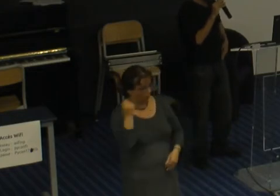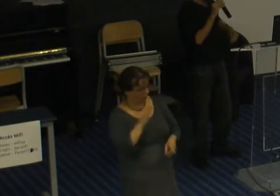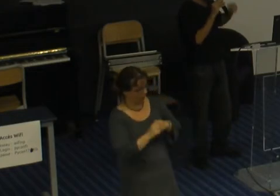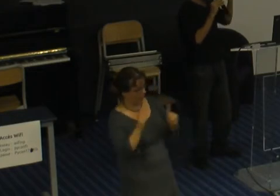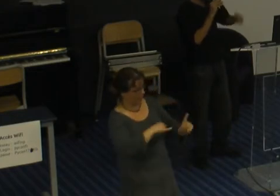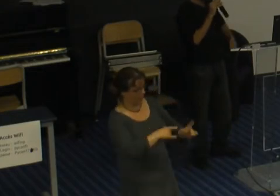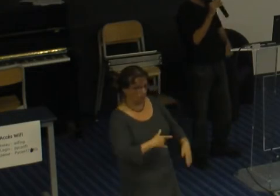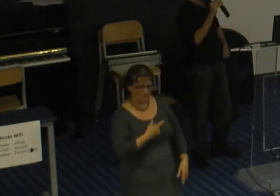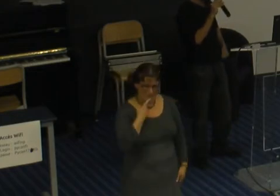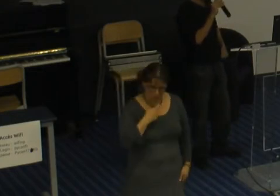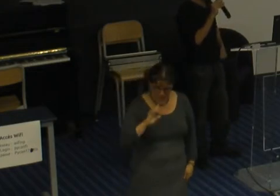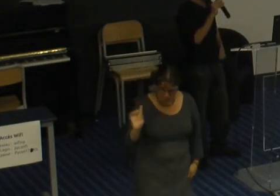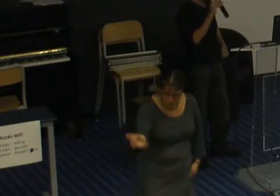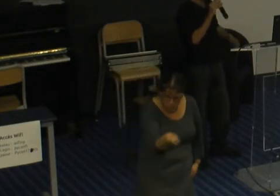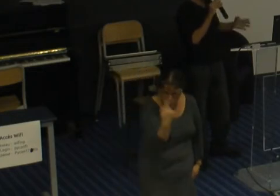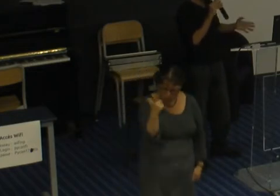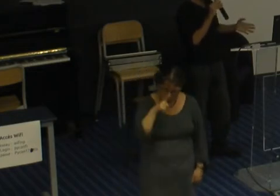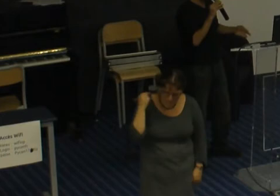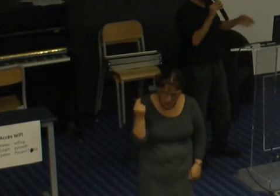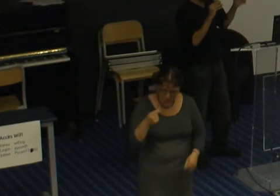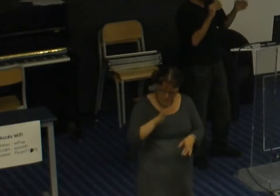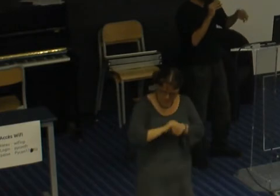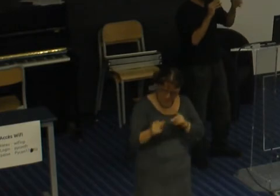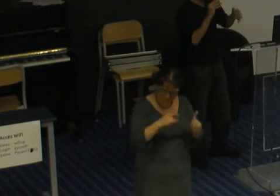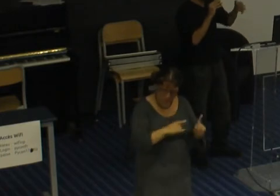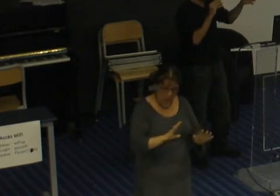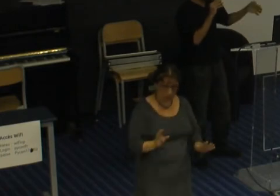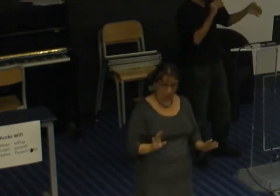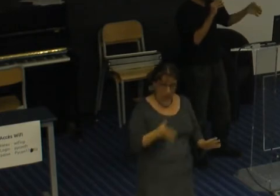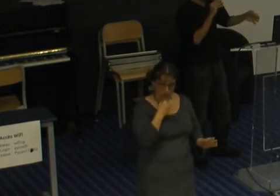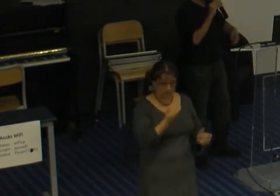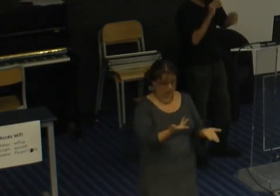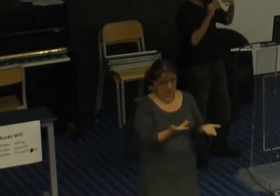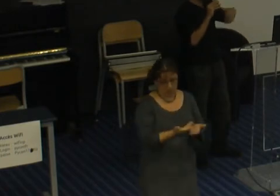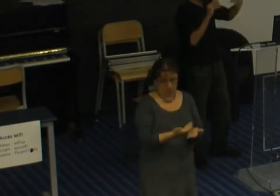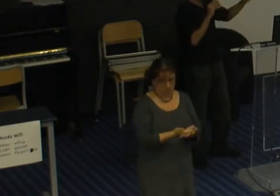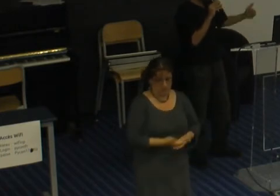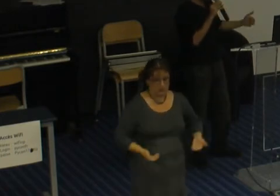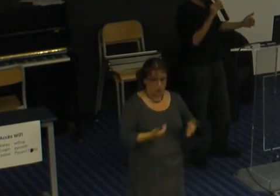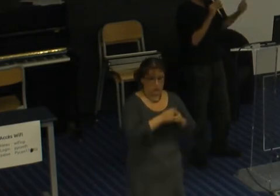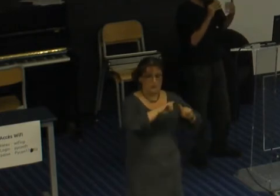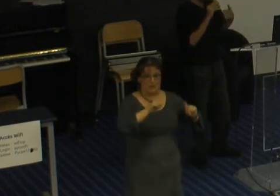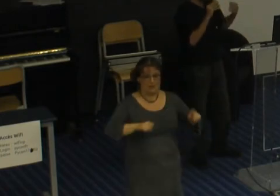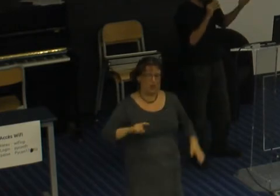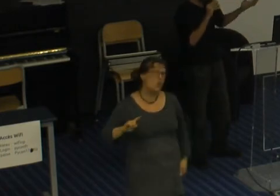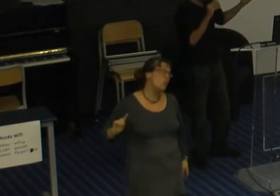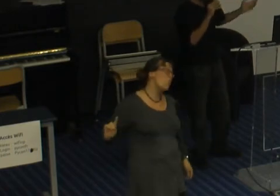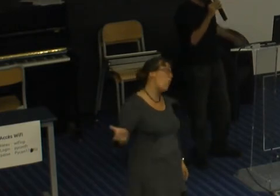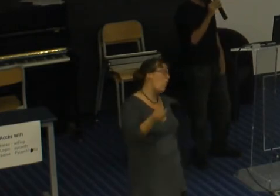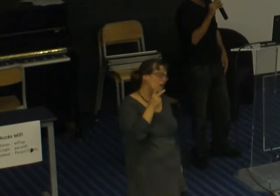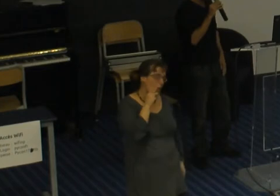tu es ignoble alors que non on parle juste d'une vérité statistique ça veut pas dire que tout le monde est dans ce cas là mais